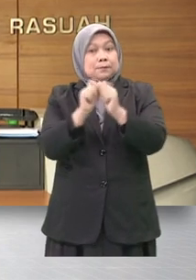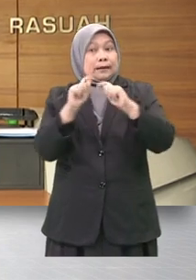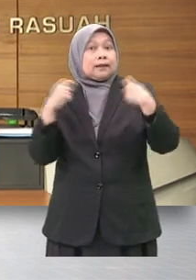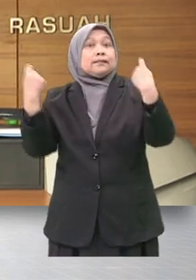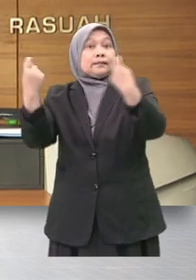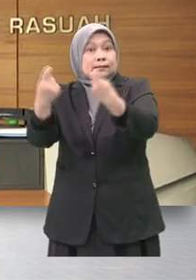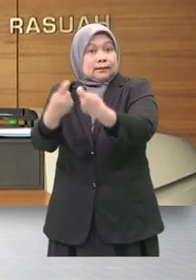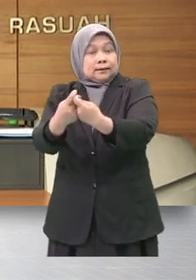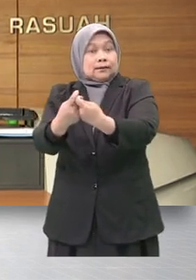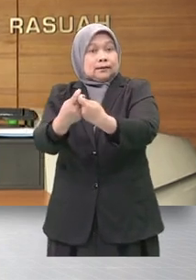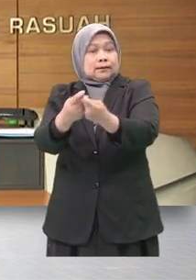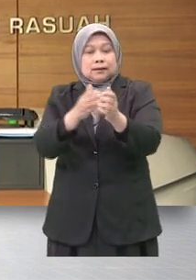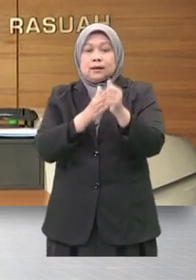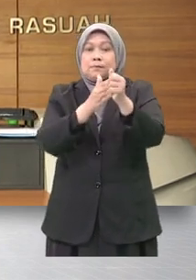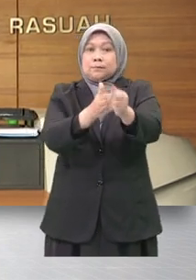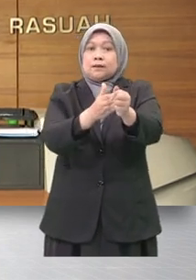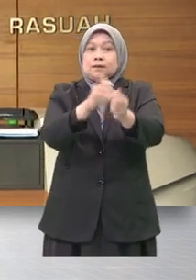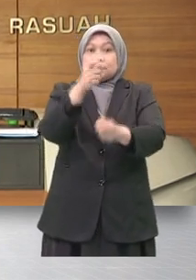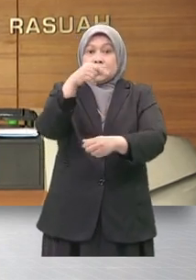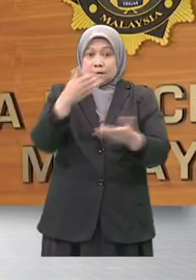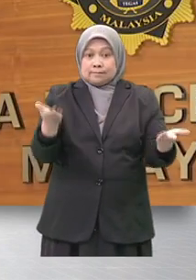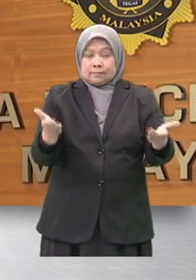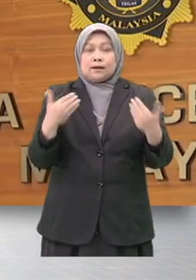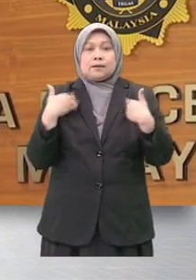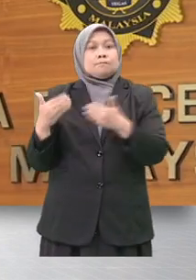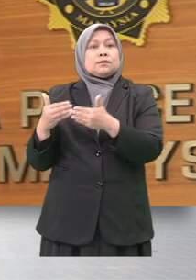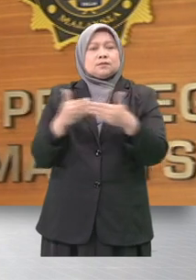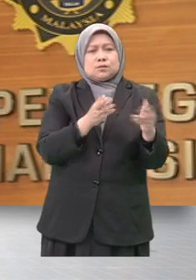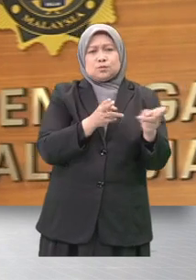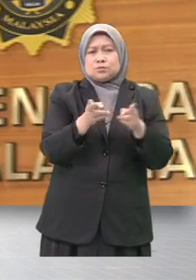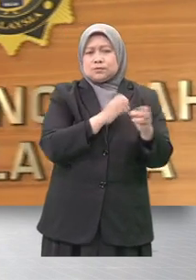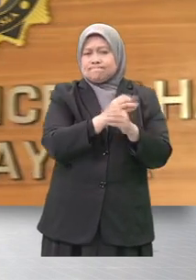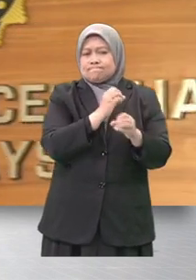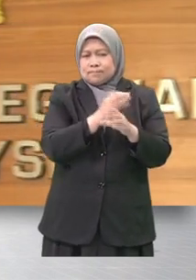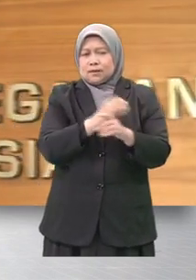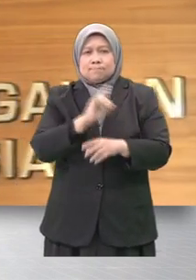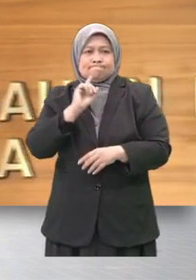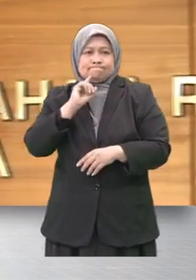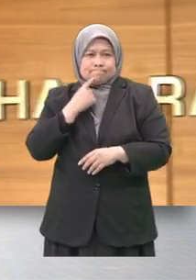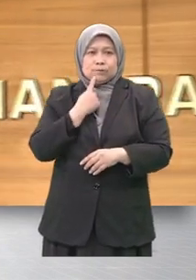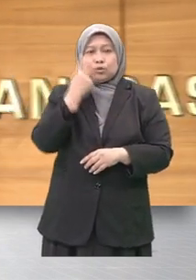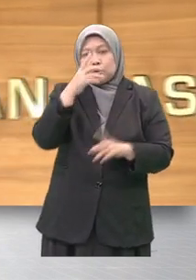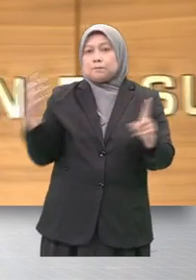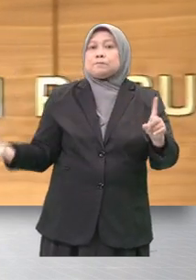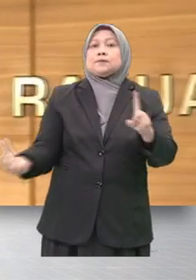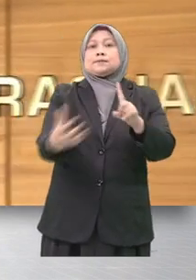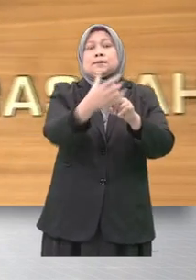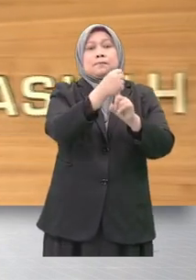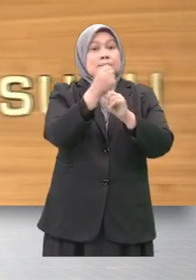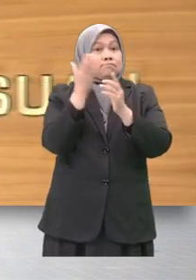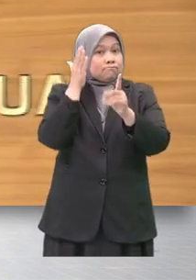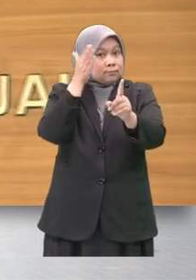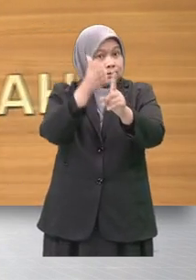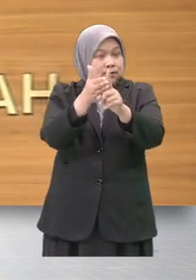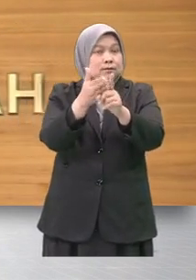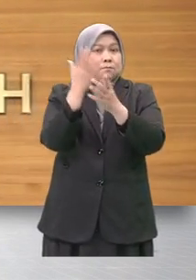kepimpinan SPRM yang ada ini akan meneruskan usaha dengan lebih gil lagi bagi mencapai hasrat yang